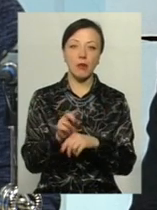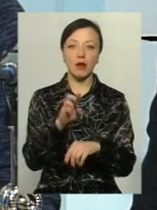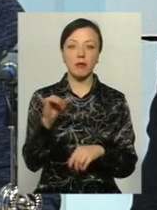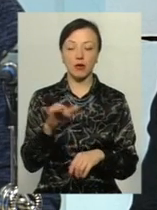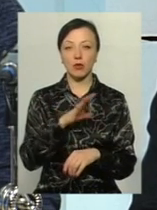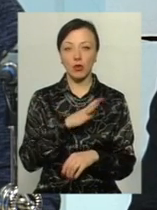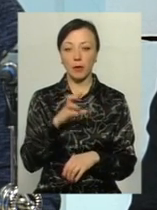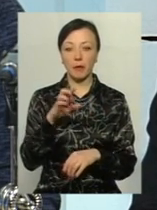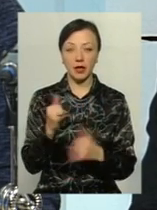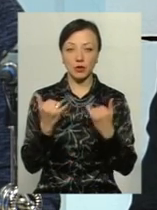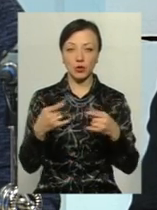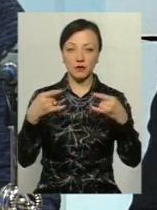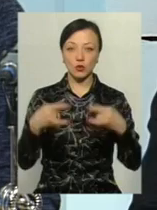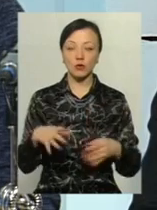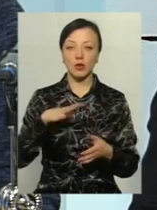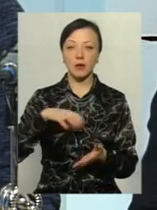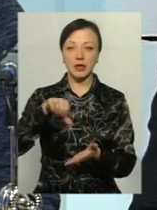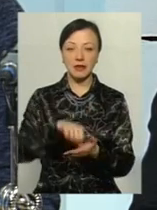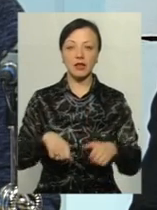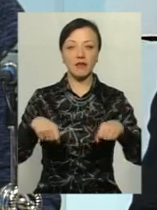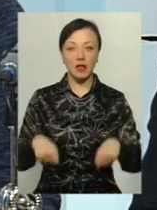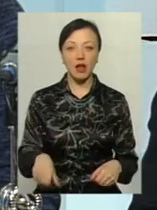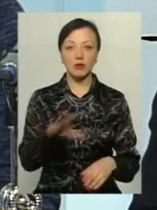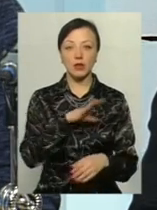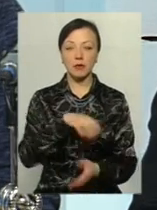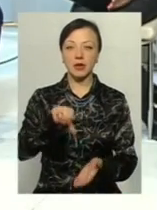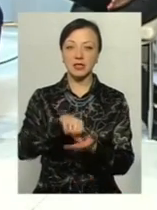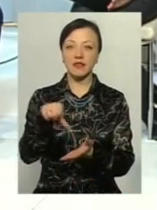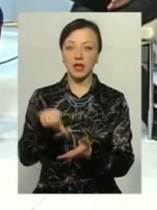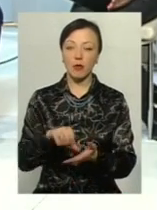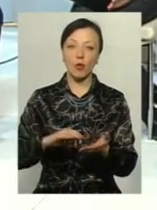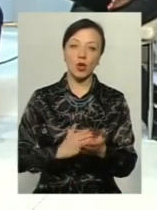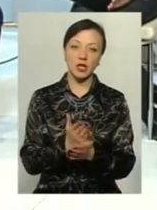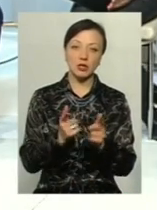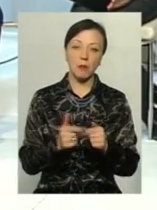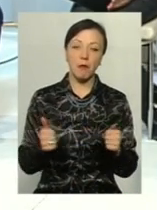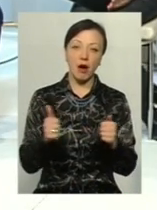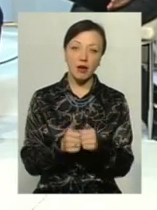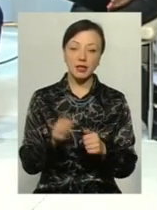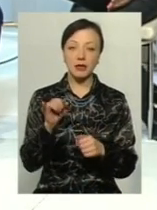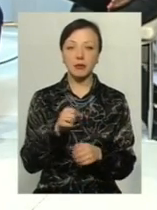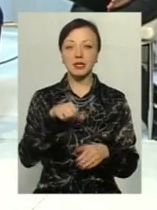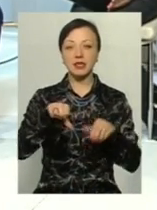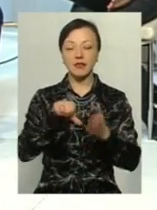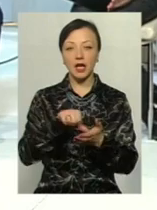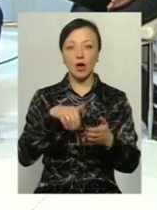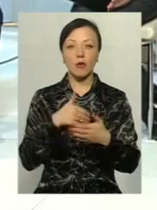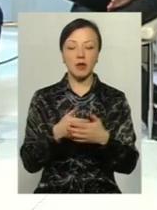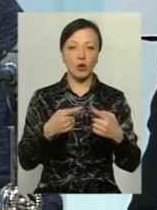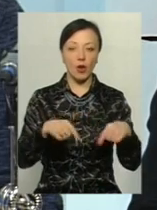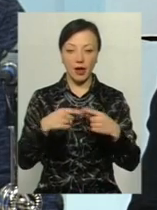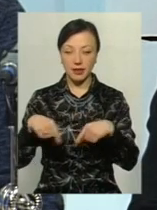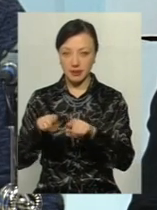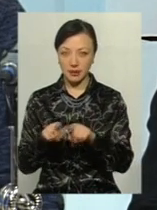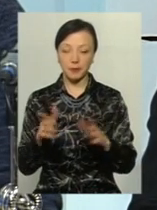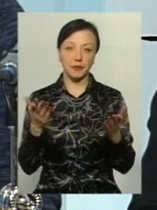сьогодні в студії були представники влади, були представники, можливо, і політичної партії, і представники громадських організацій. Тому